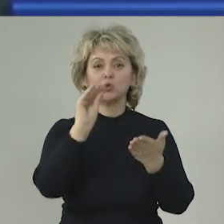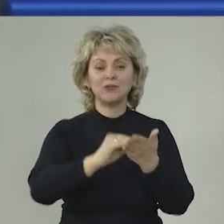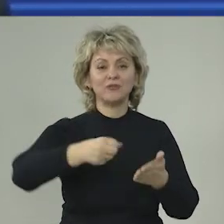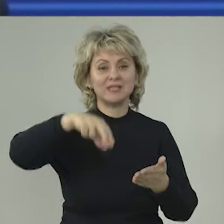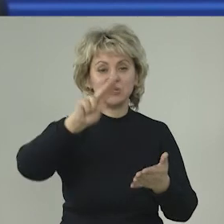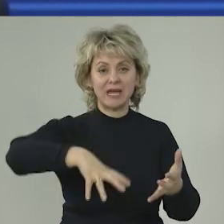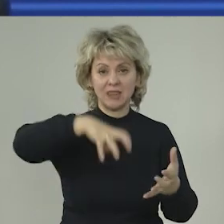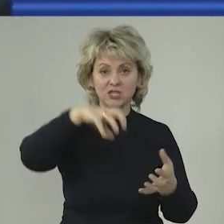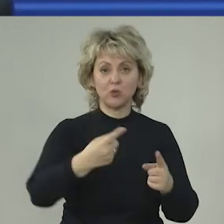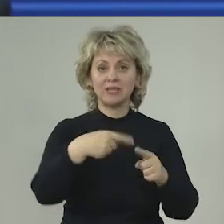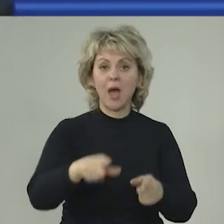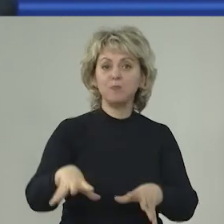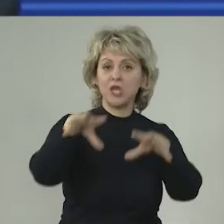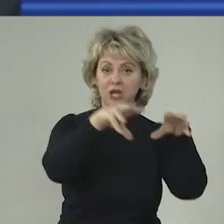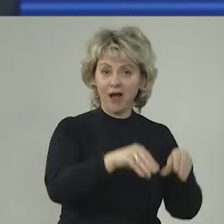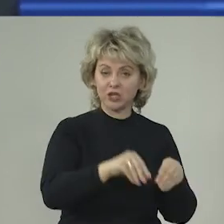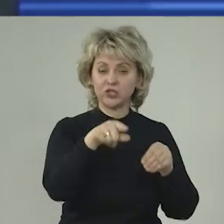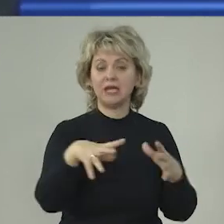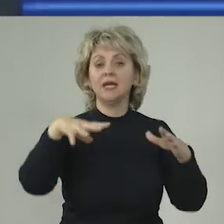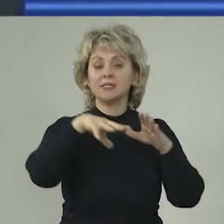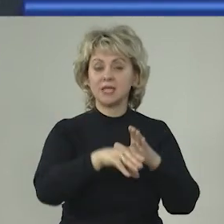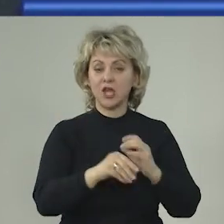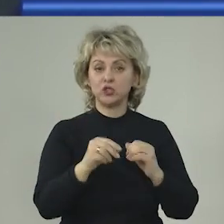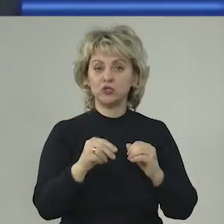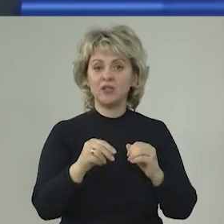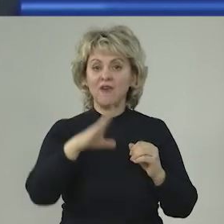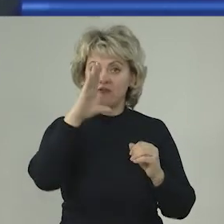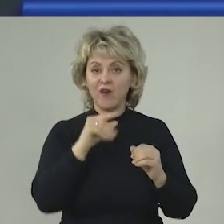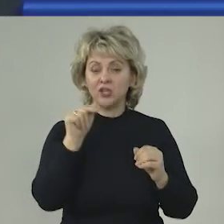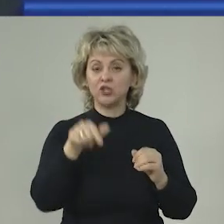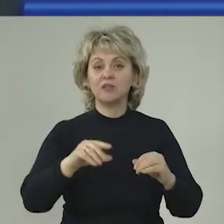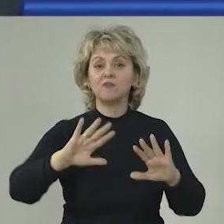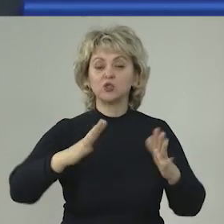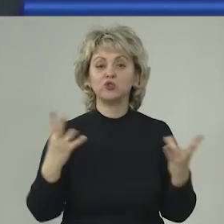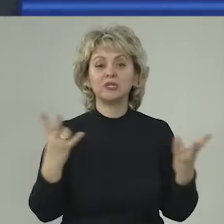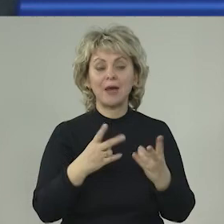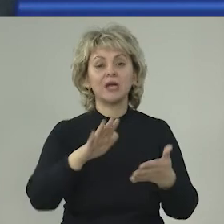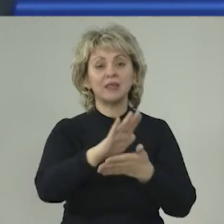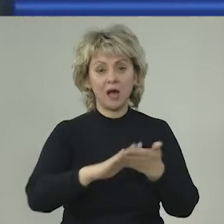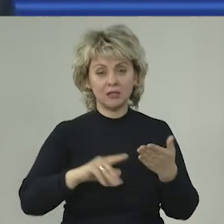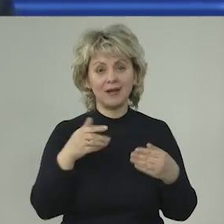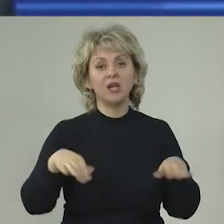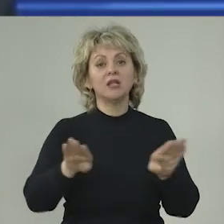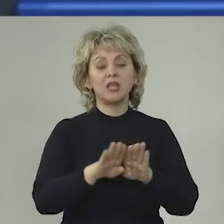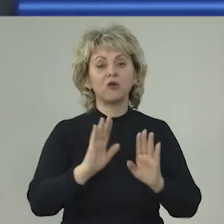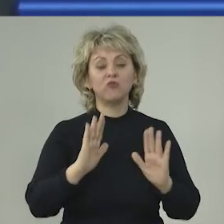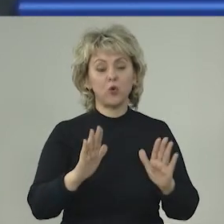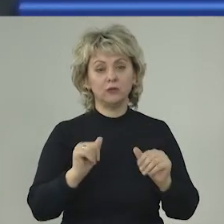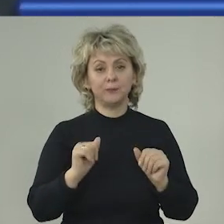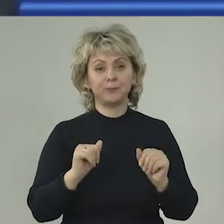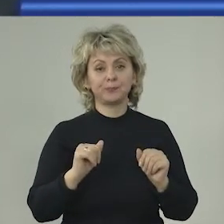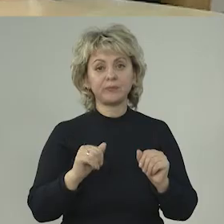установка специальных насосов для перекачки воды в случае необходимости и так далее. Так вот,